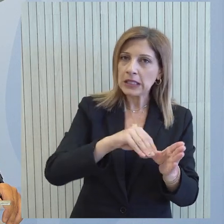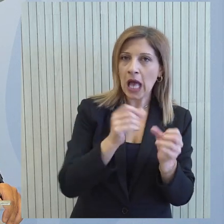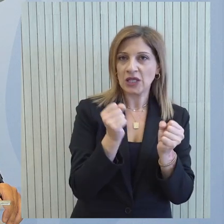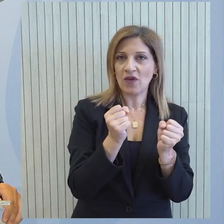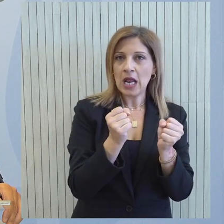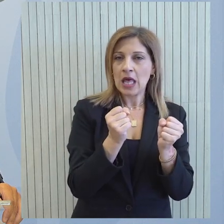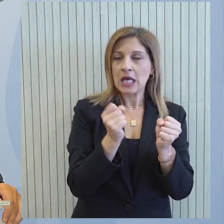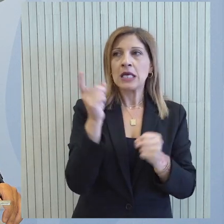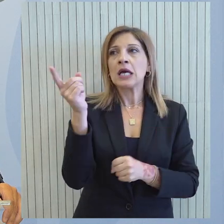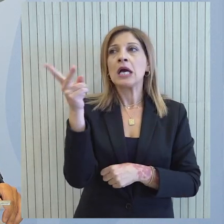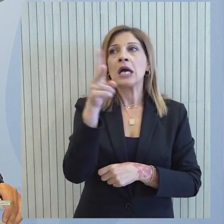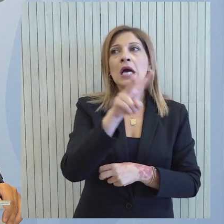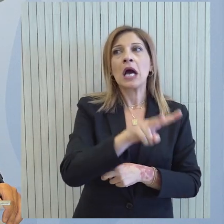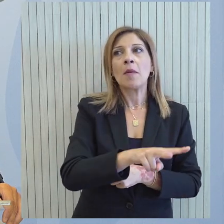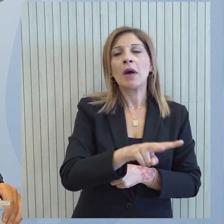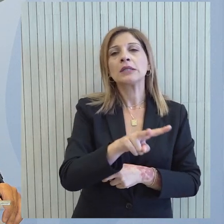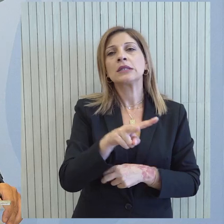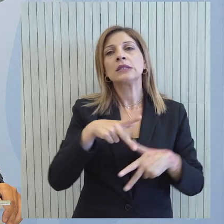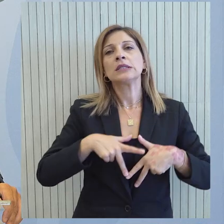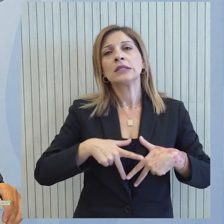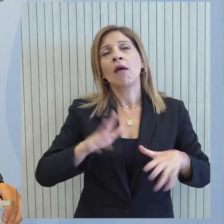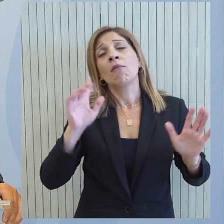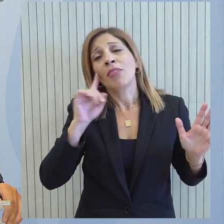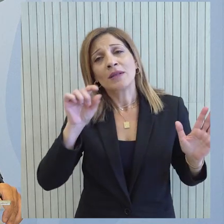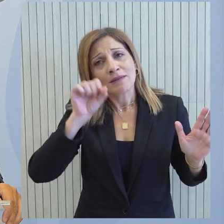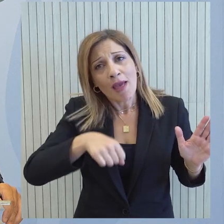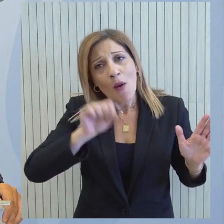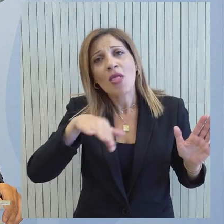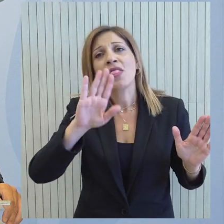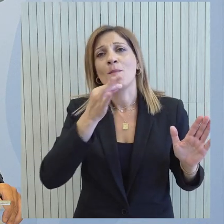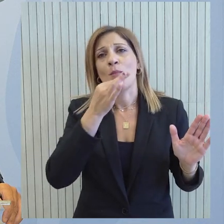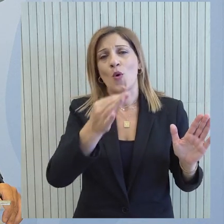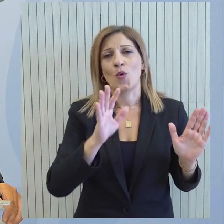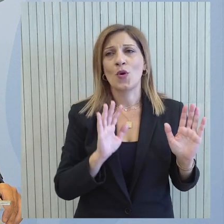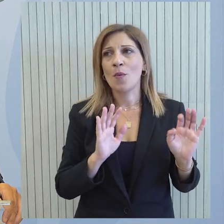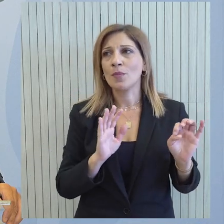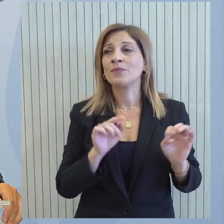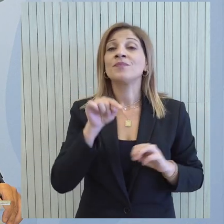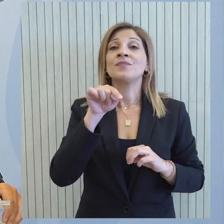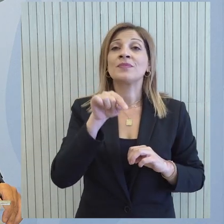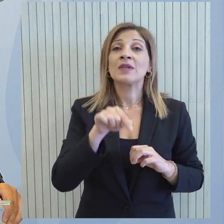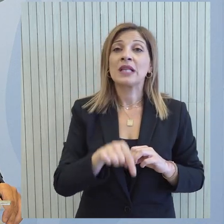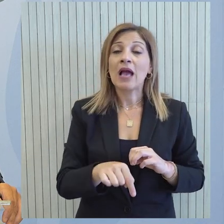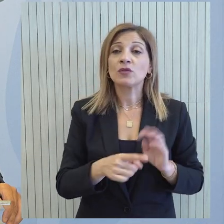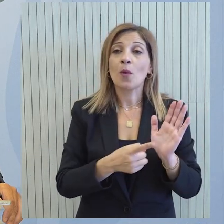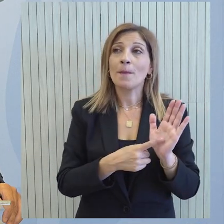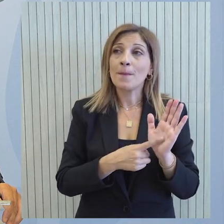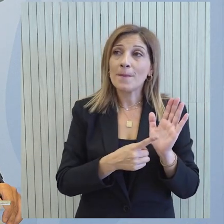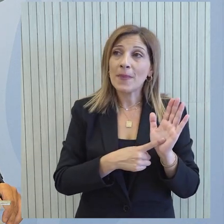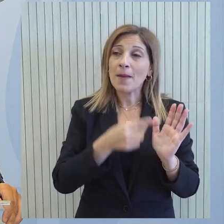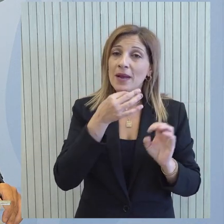Εντάξτε, είναι μια προοπτική την οποία δεν μπορούμε ούτε να αποκλείσουμε αλλά ούτε να μιλήσουμε με τα βεβαιότητα Άλλωστε αυτό το οποίο